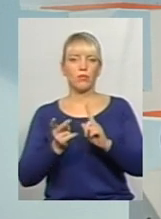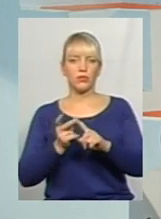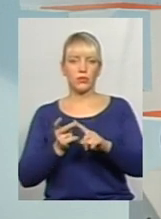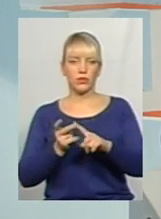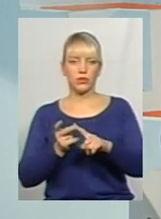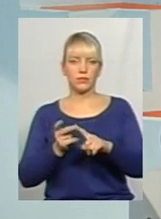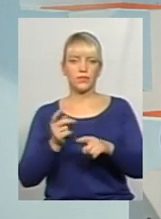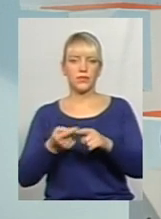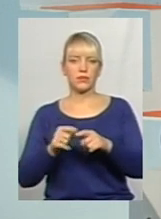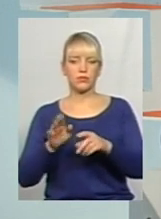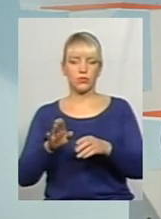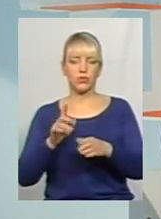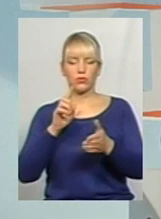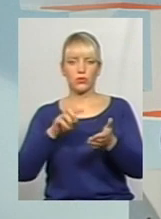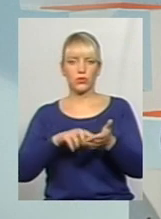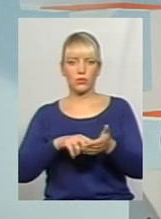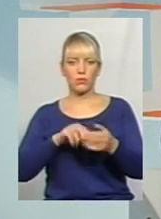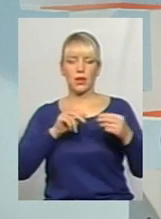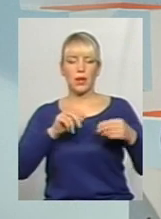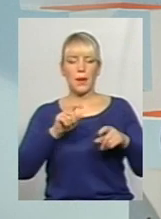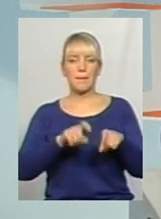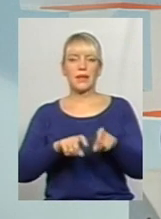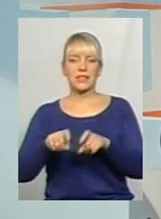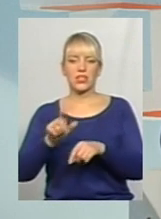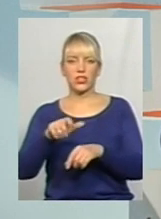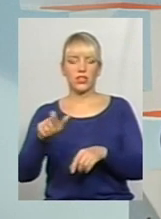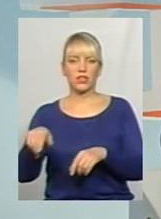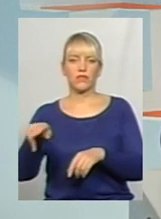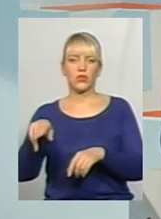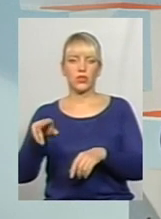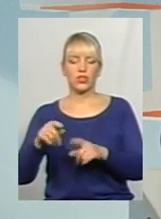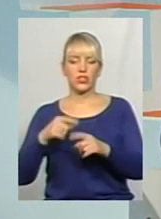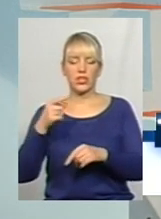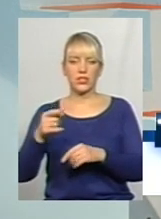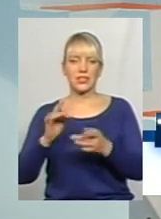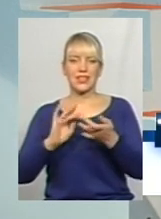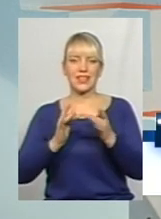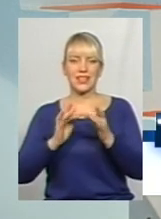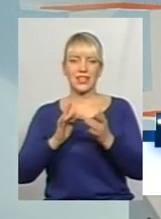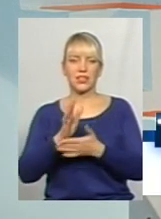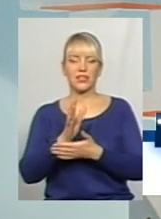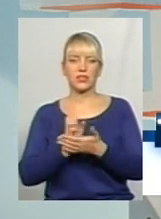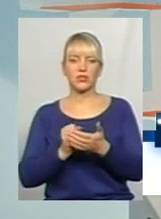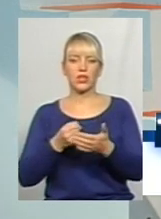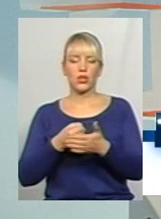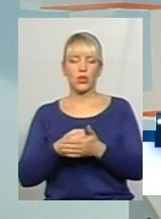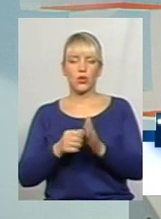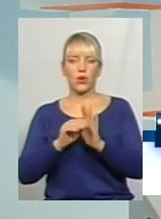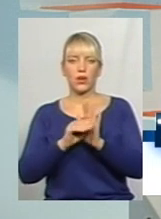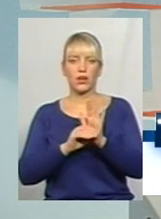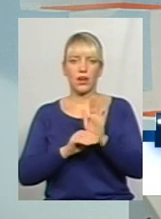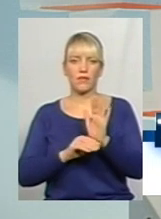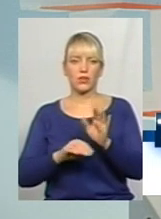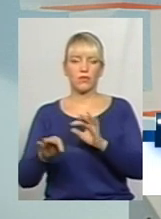доступ пасажирів через інтернет-ресурси до графіків руху